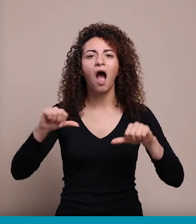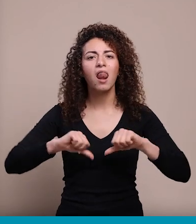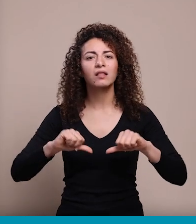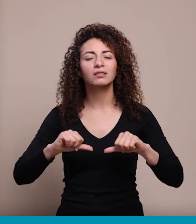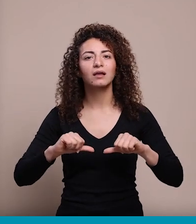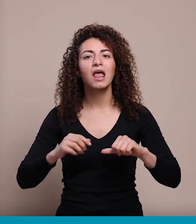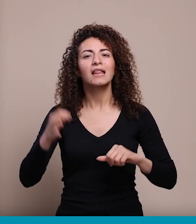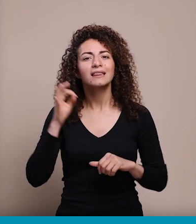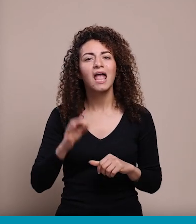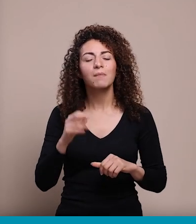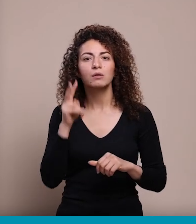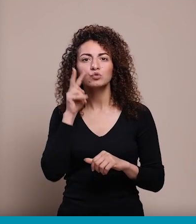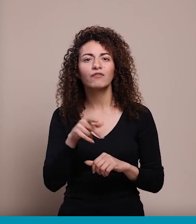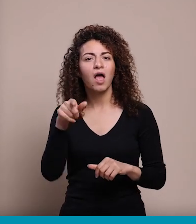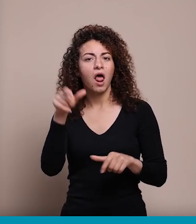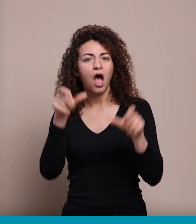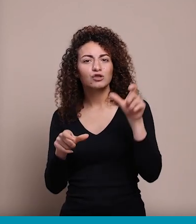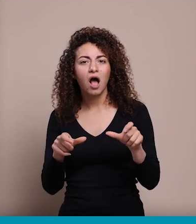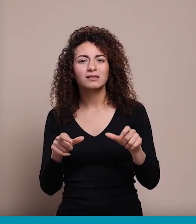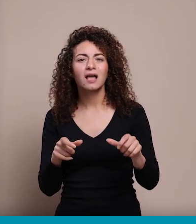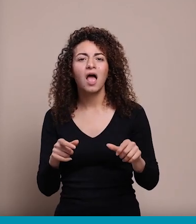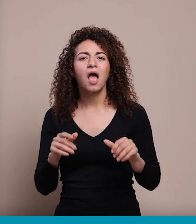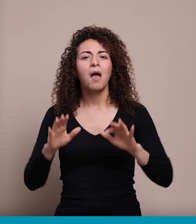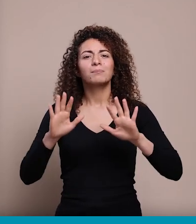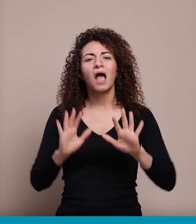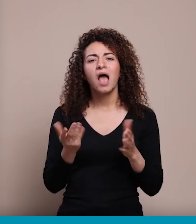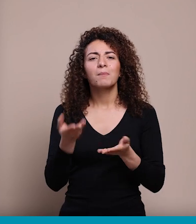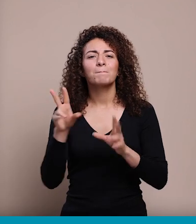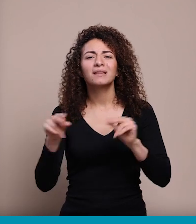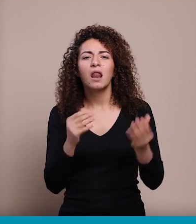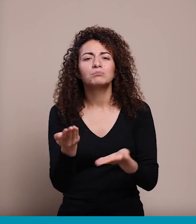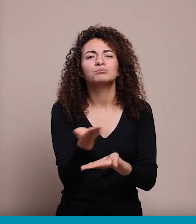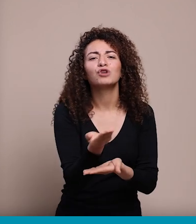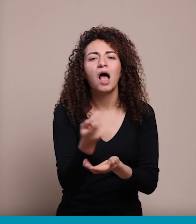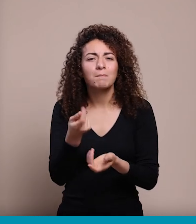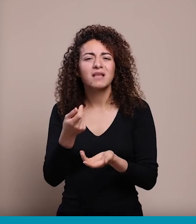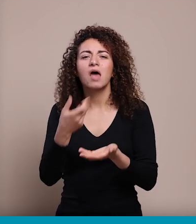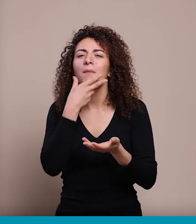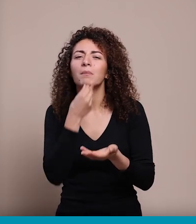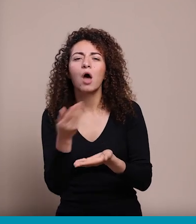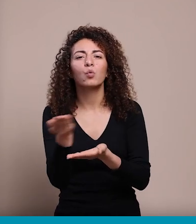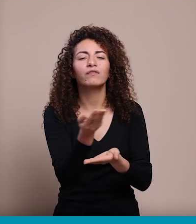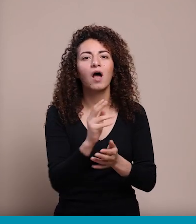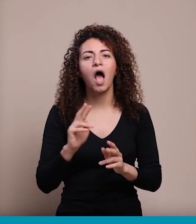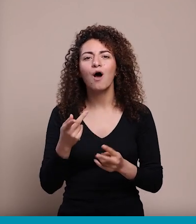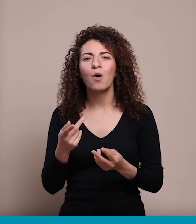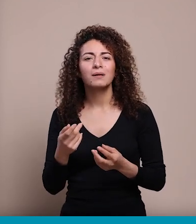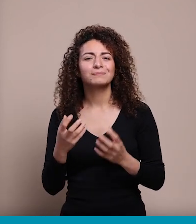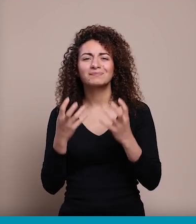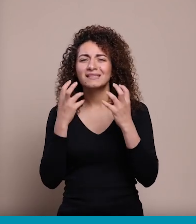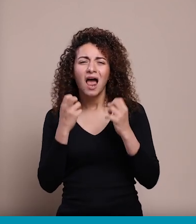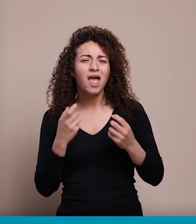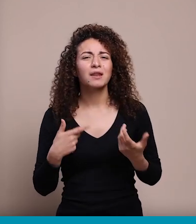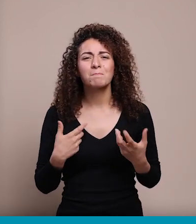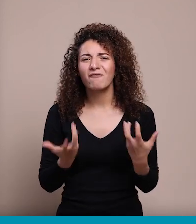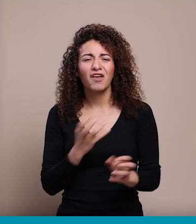ودايما بدنا نظهره بصورة هيدا الإنسان اللي هيك قاعد عم يشحد الإعاشة أو قاعد هيك ما بعرف